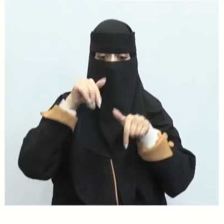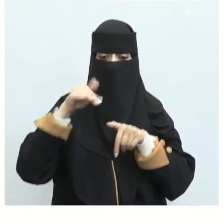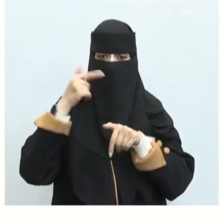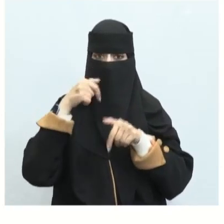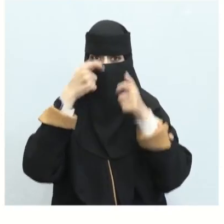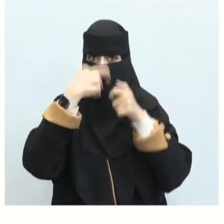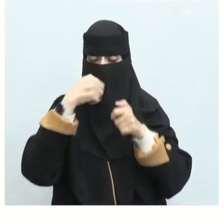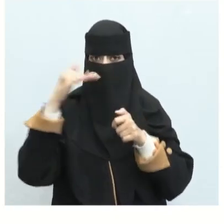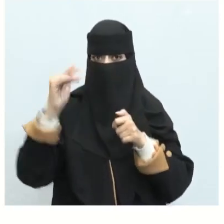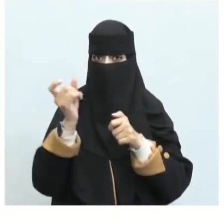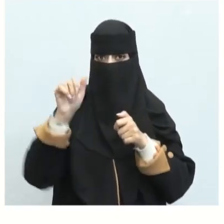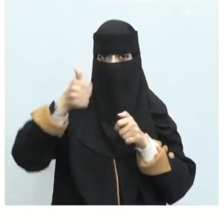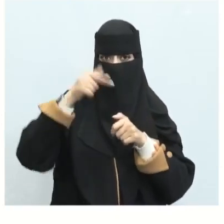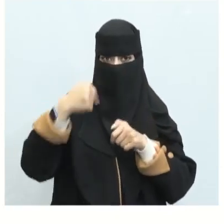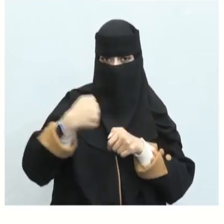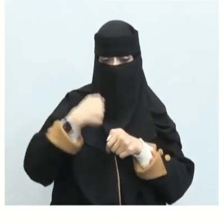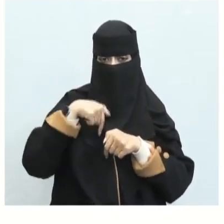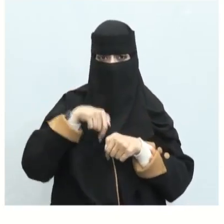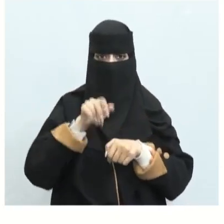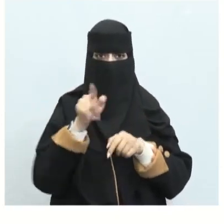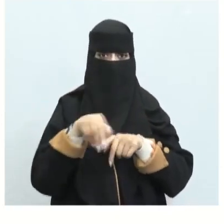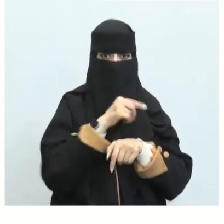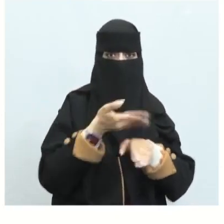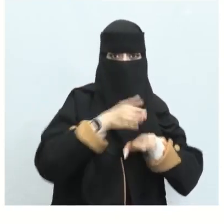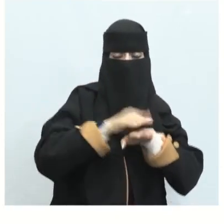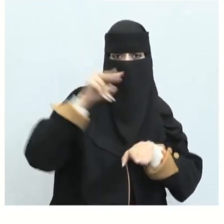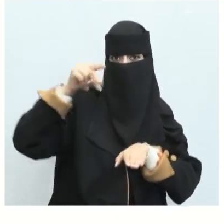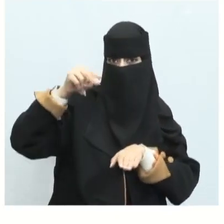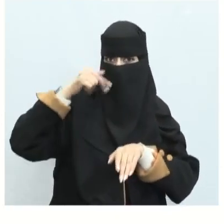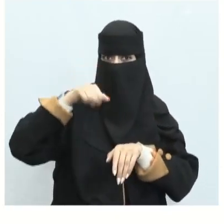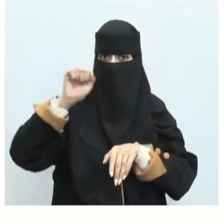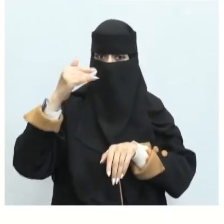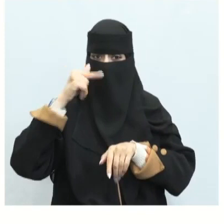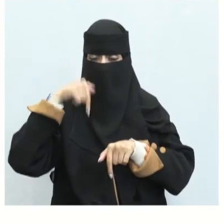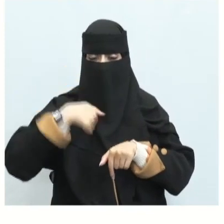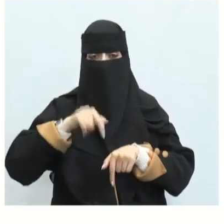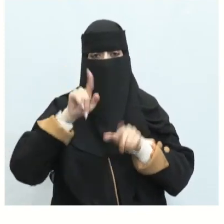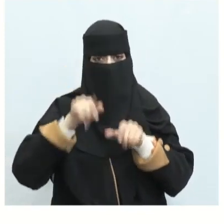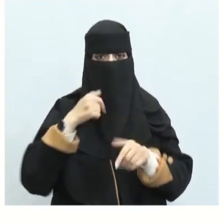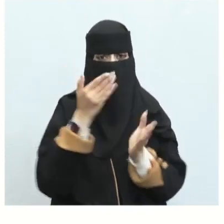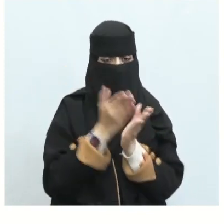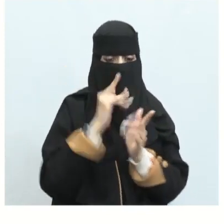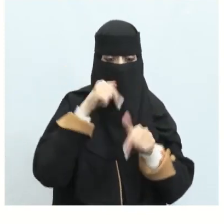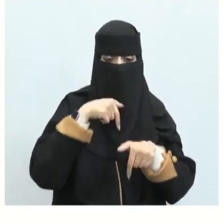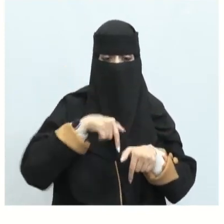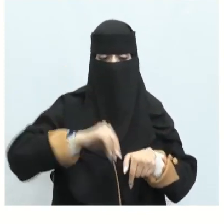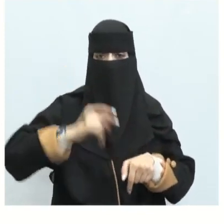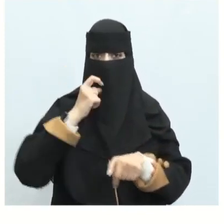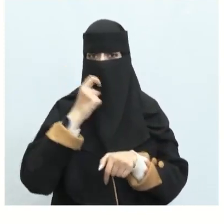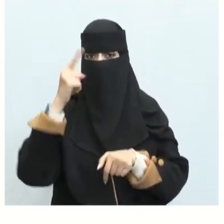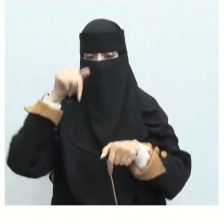على صخر وحق لها إذ رابها الدهر إن الدهر ضرار